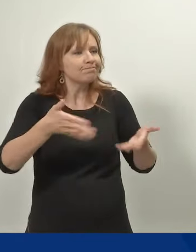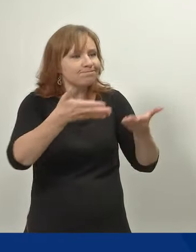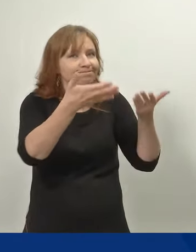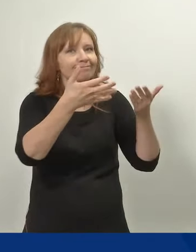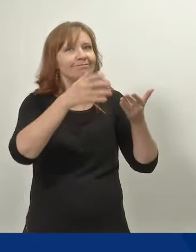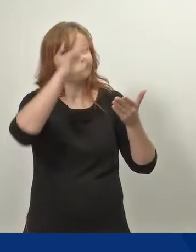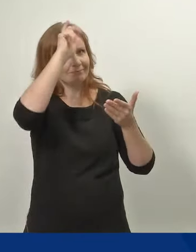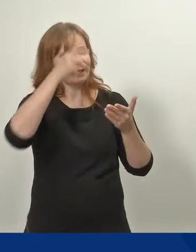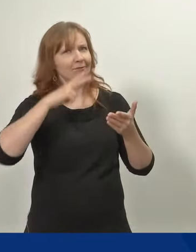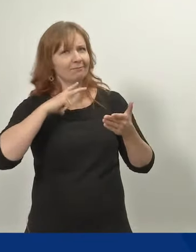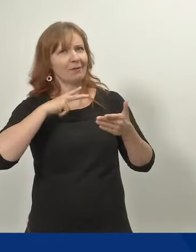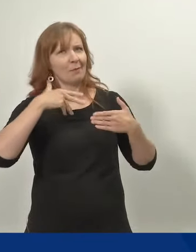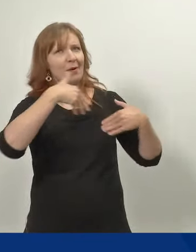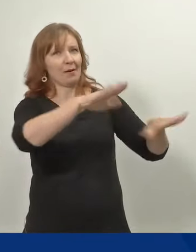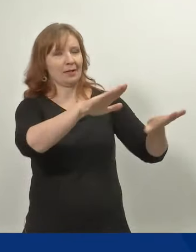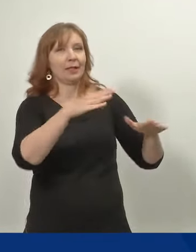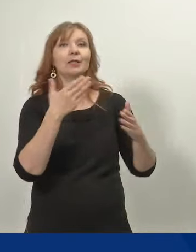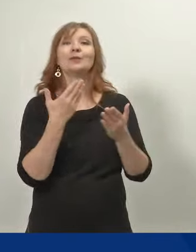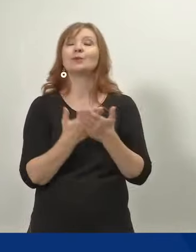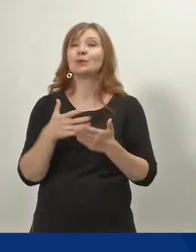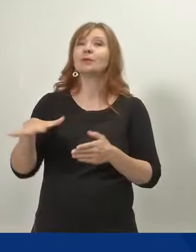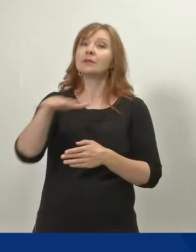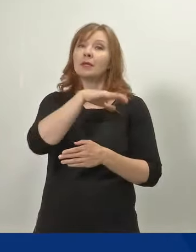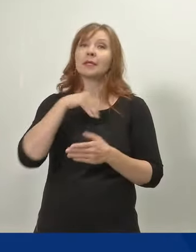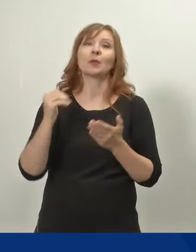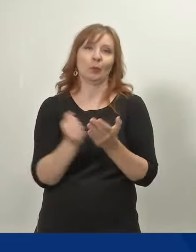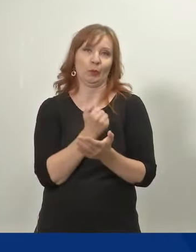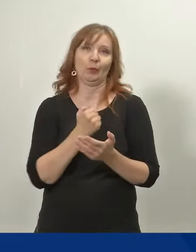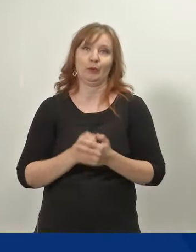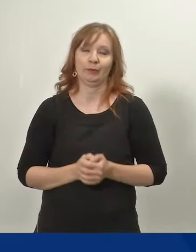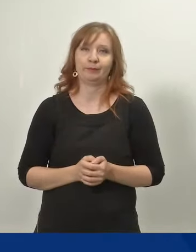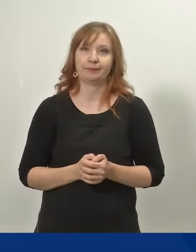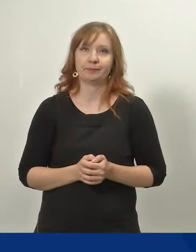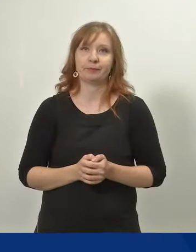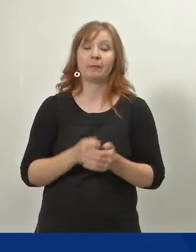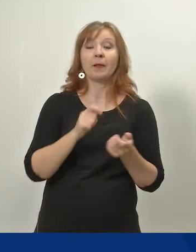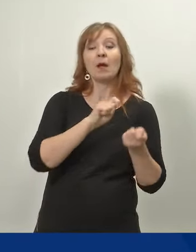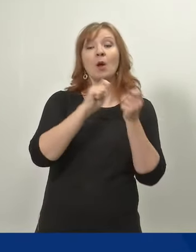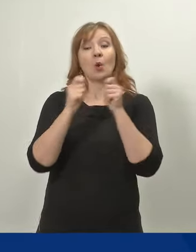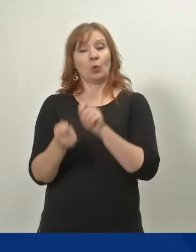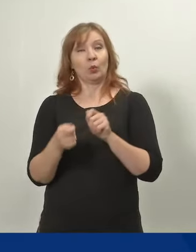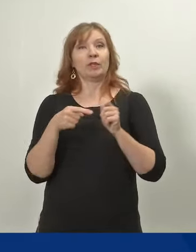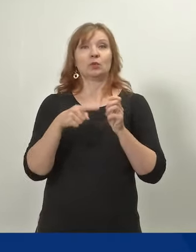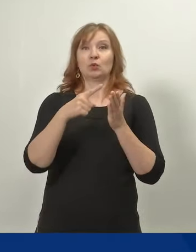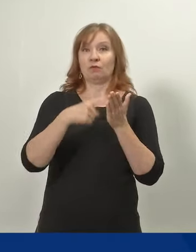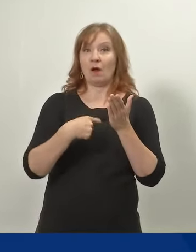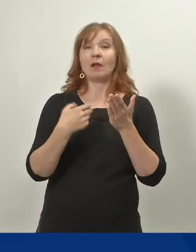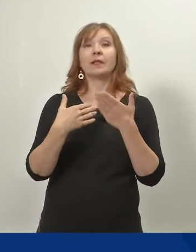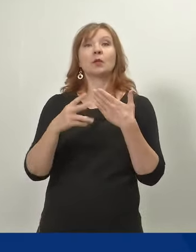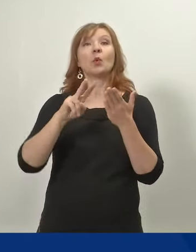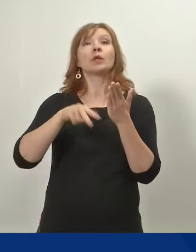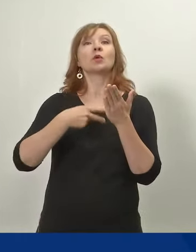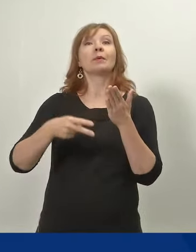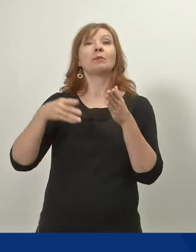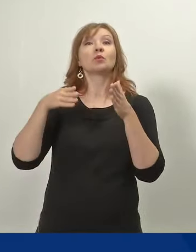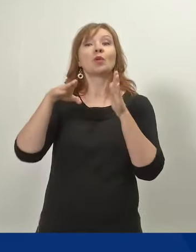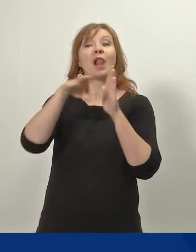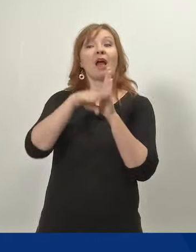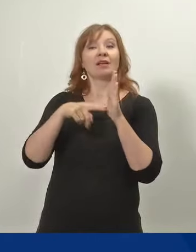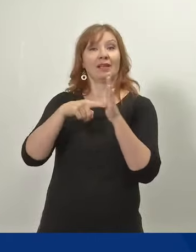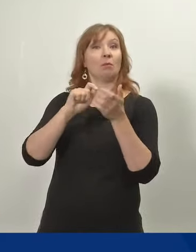käyttöä, koska se on kaikkien etu. Tämä uudistus vaatii myös muutoksia työsopimuslaissa,